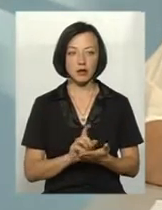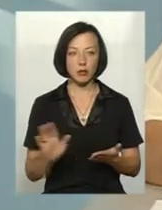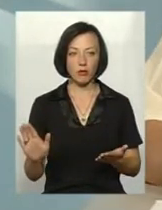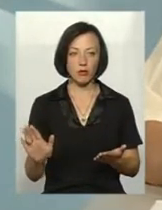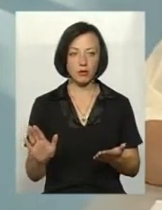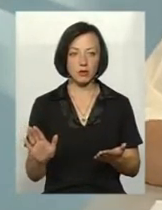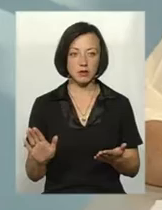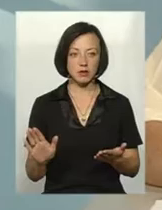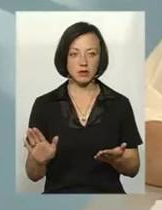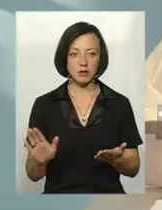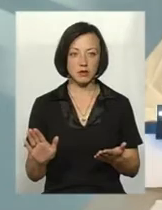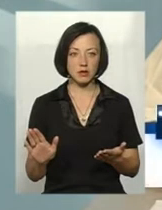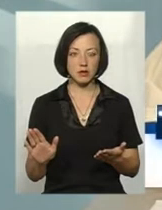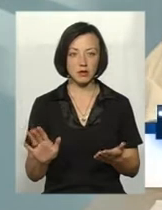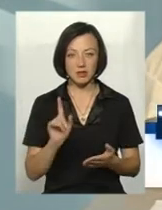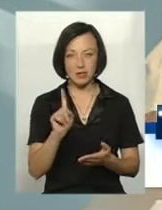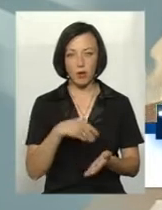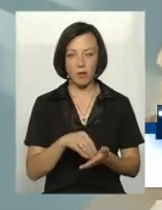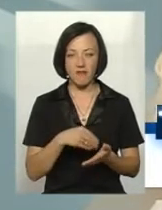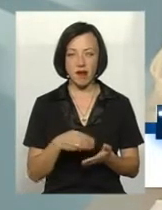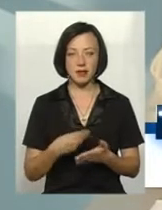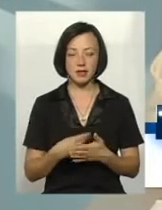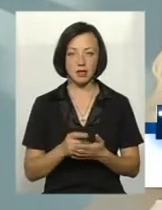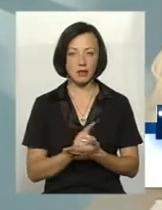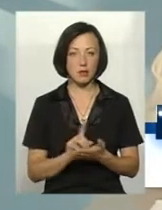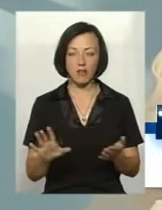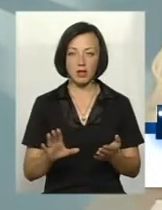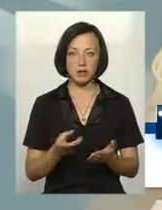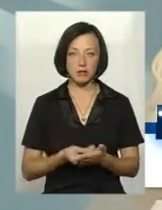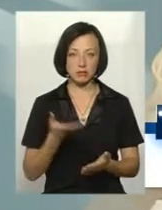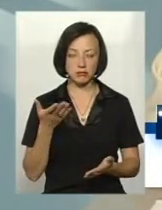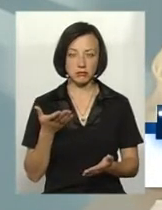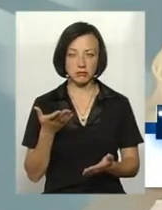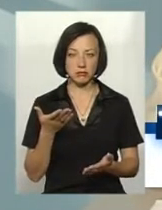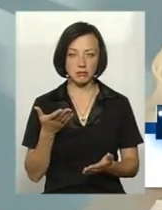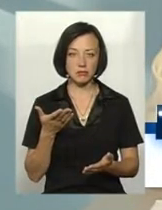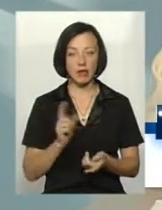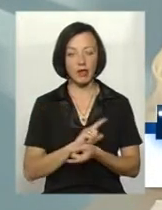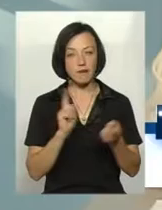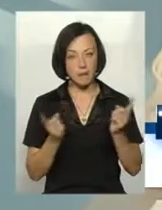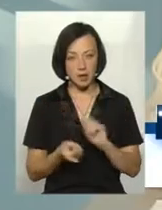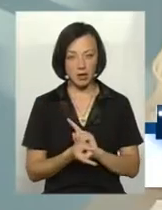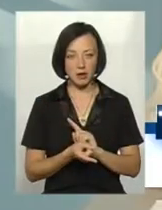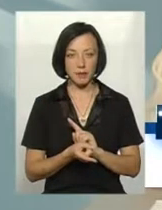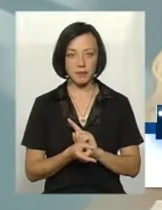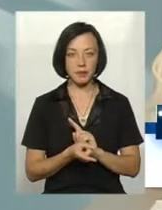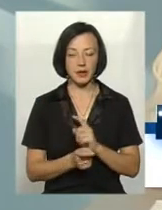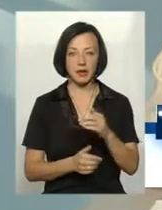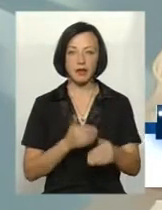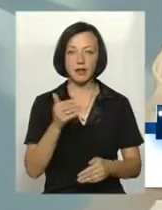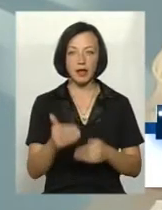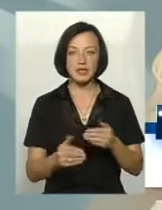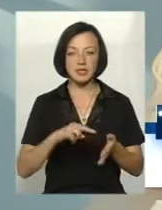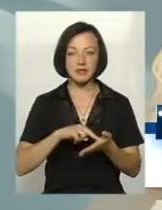закупівельно я маю на увазі, ціна не повинна піднятися. Навпаки, тенденція